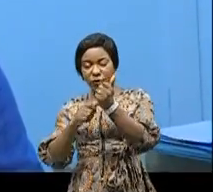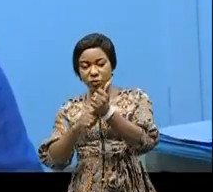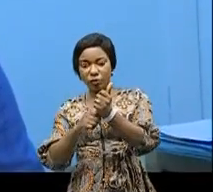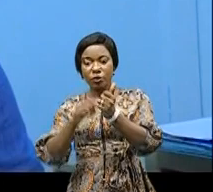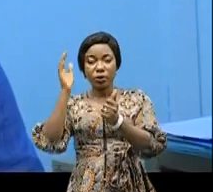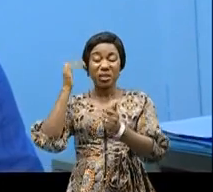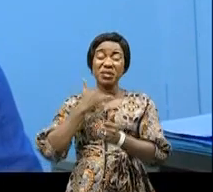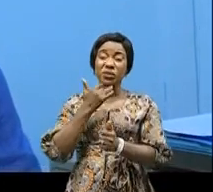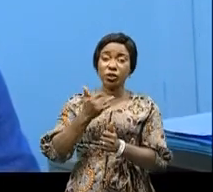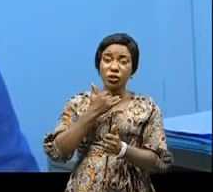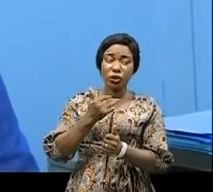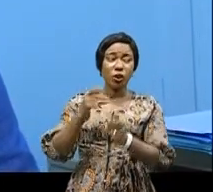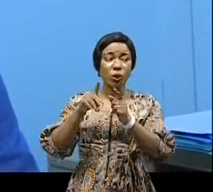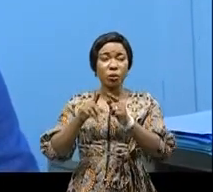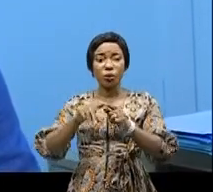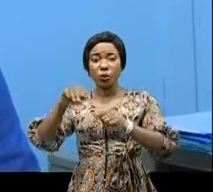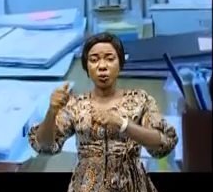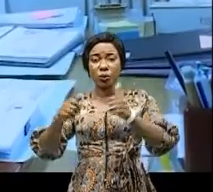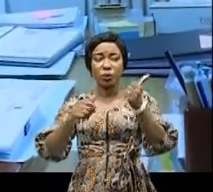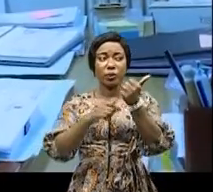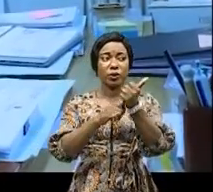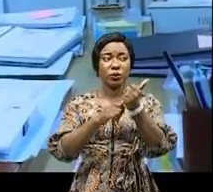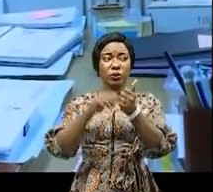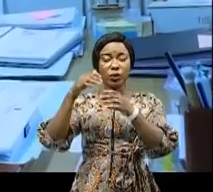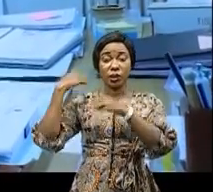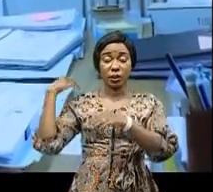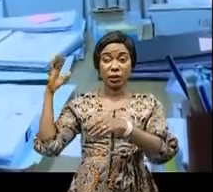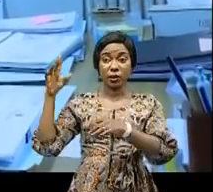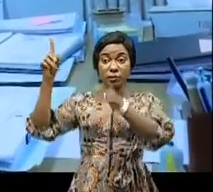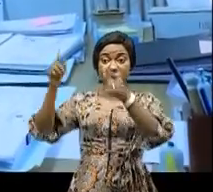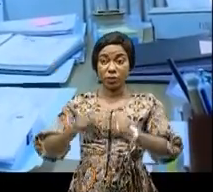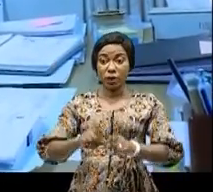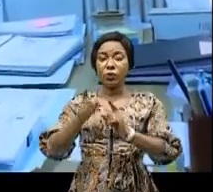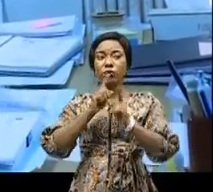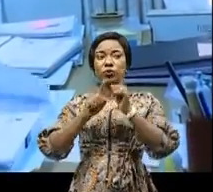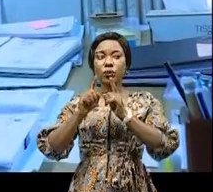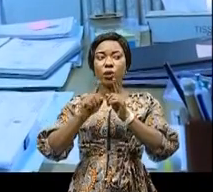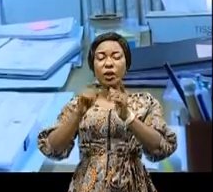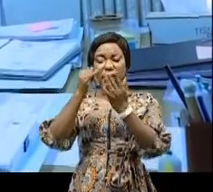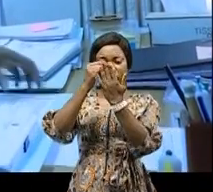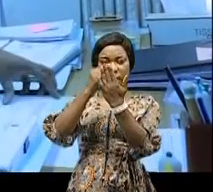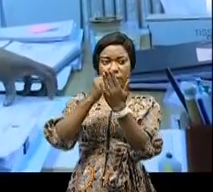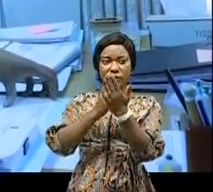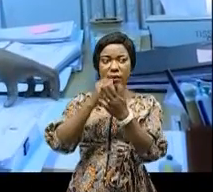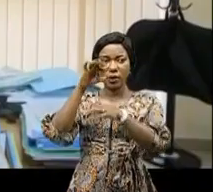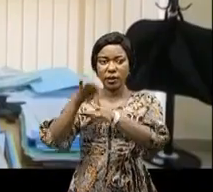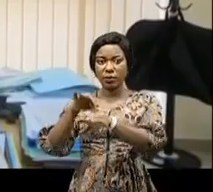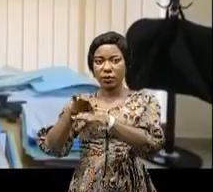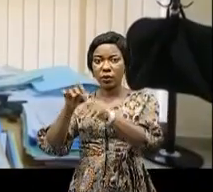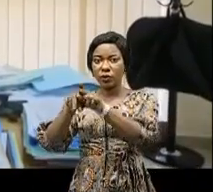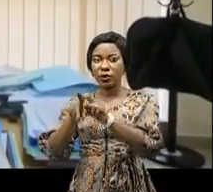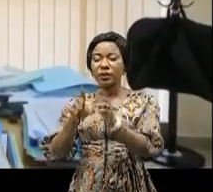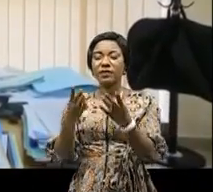les industriels et les secteurs privés nationales et étrangers en vue des dialogues, d'identifier les opportunités et de